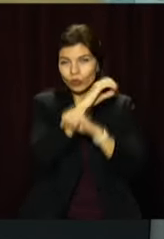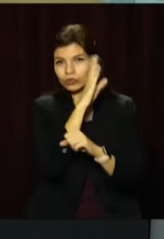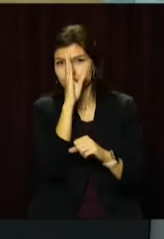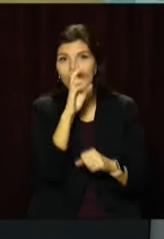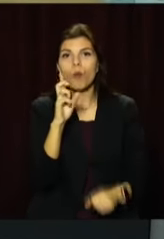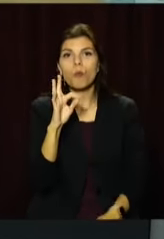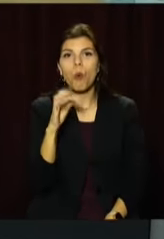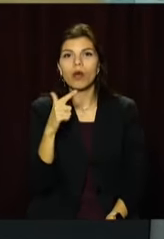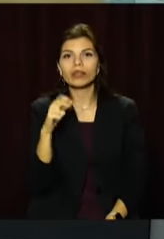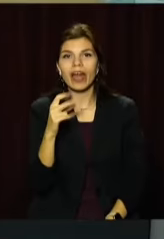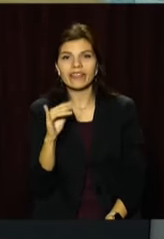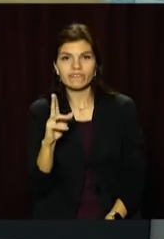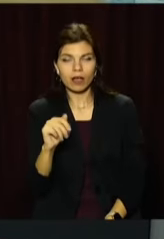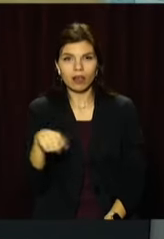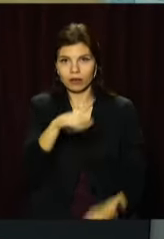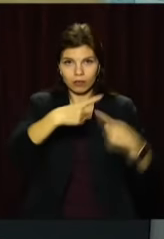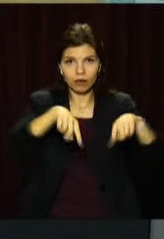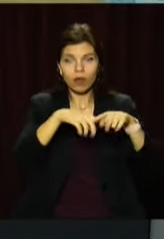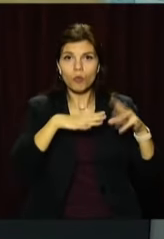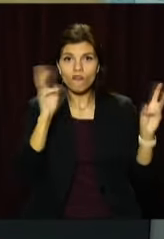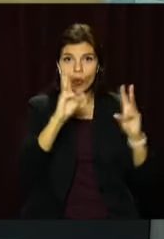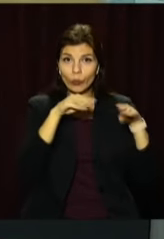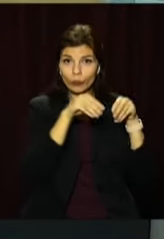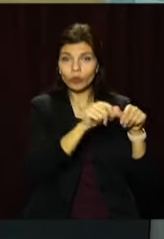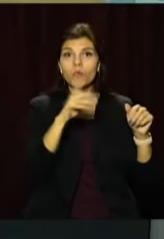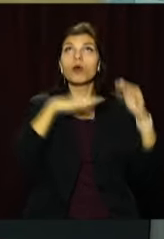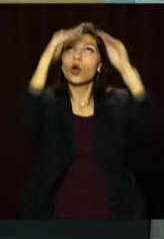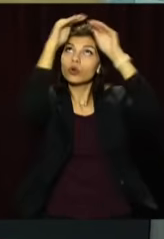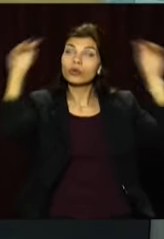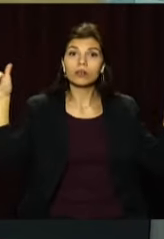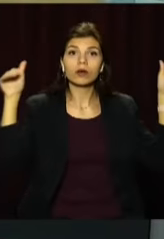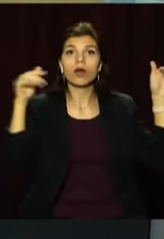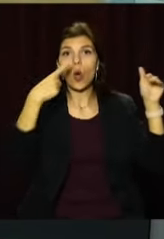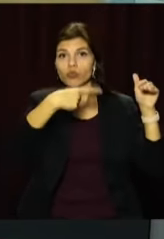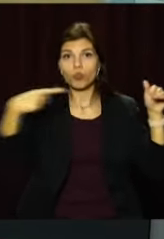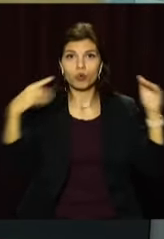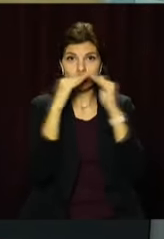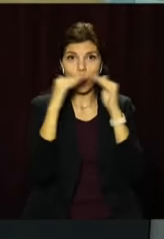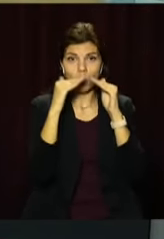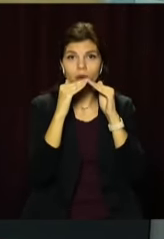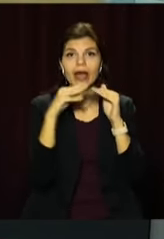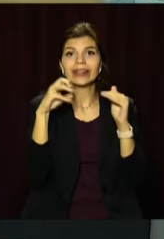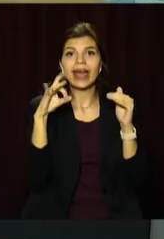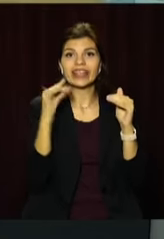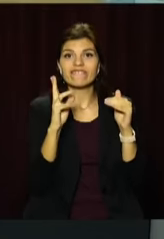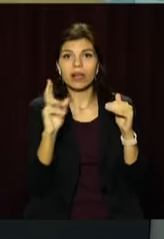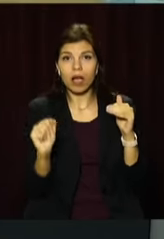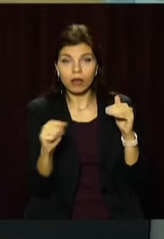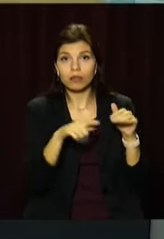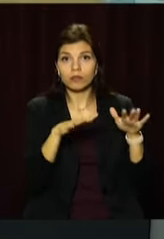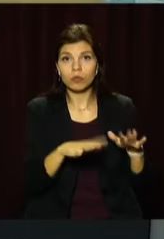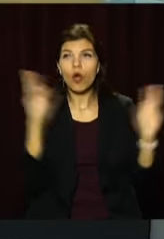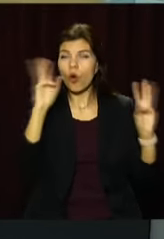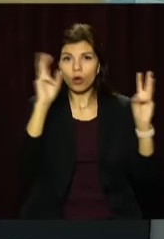Богданівської об'єднаної громади приборкували вогонь, що охопив дах на житлового одноповерхового будинку у Тернівці. Вогонь